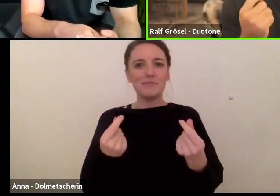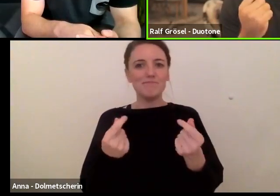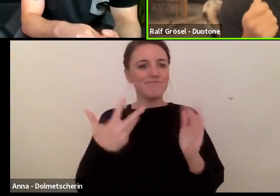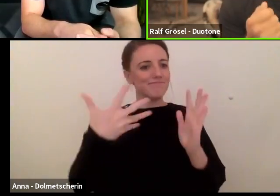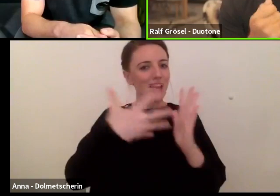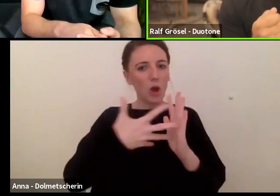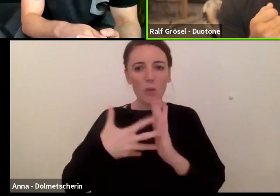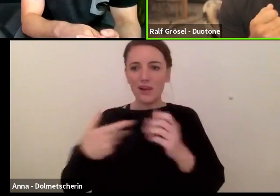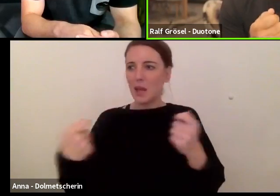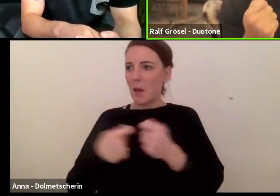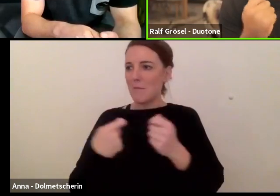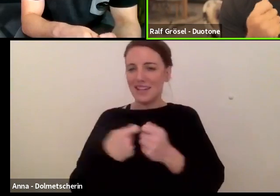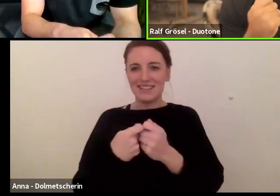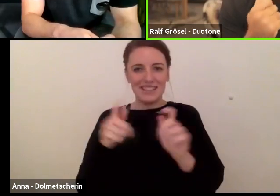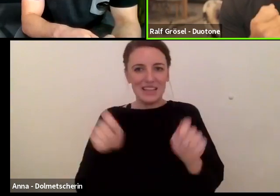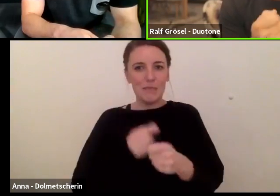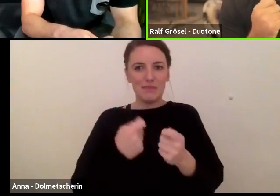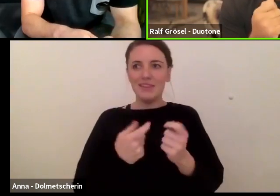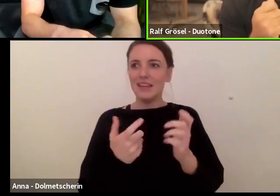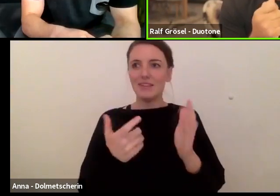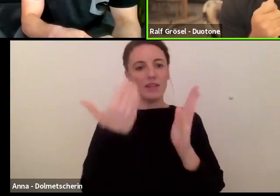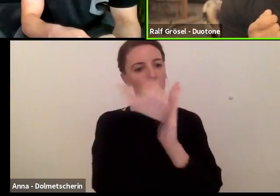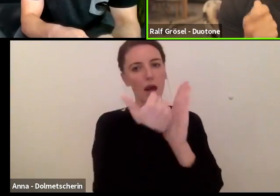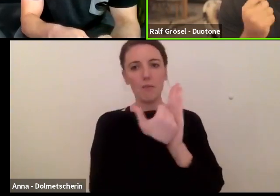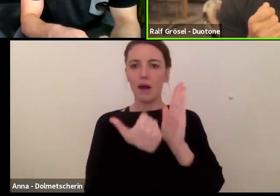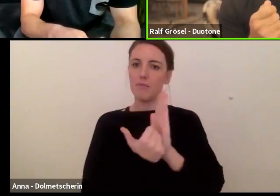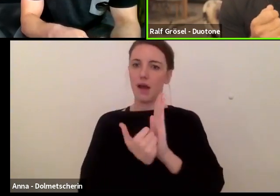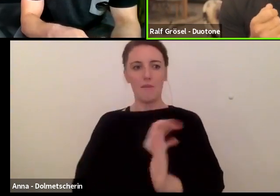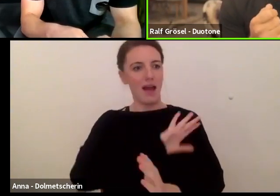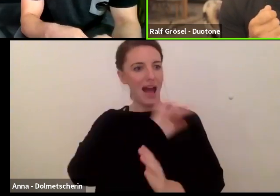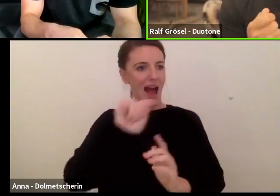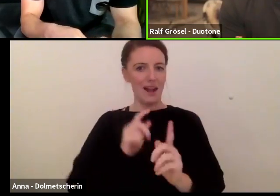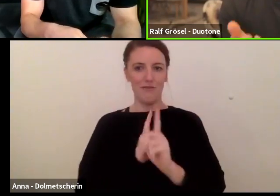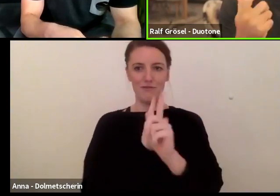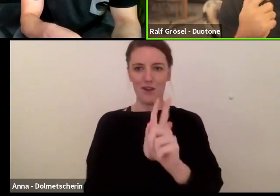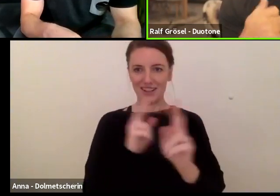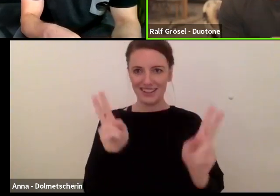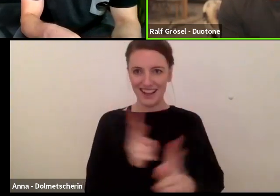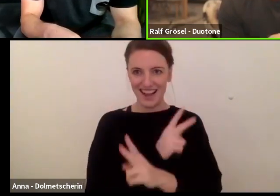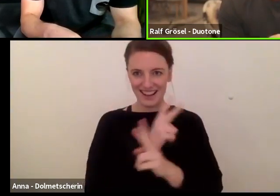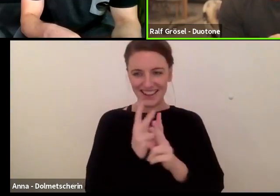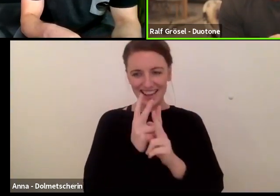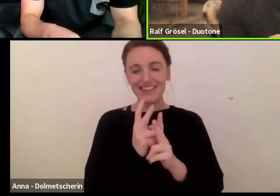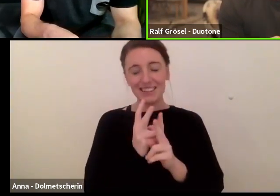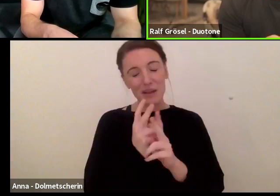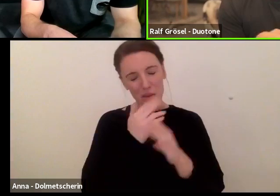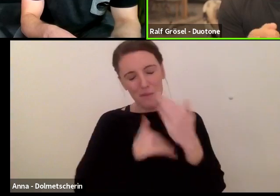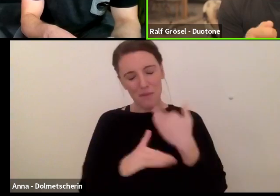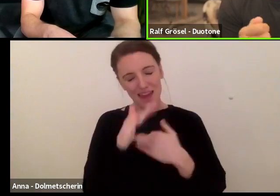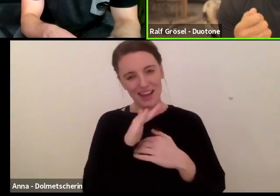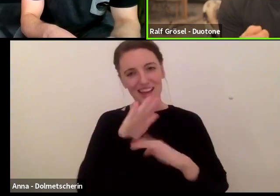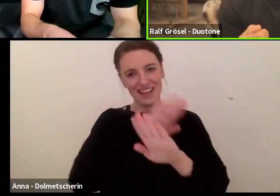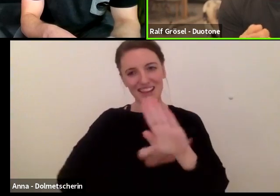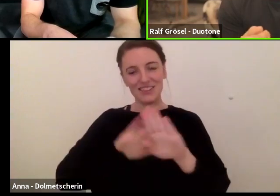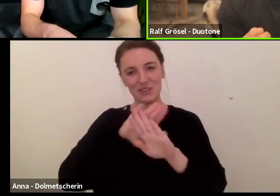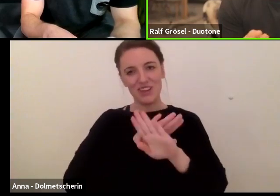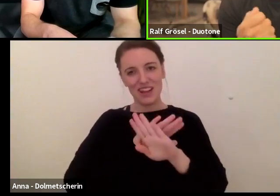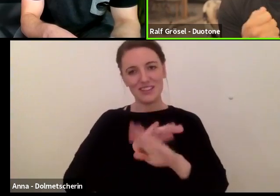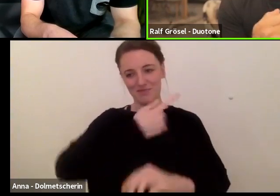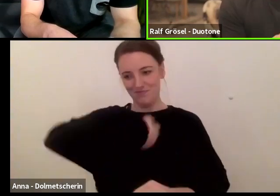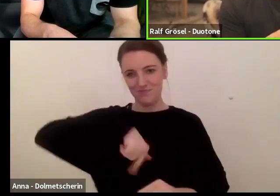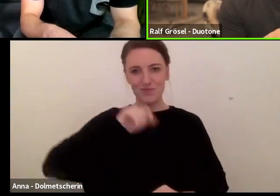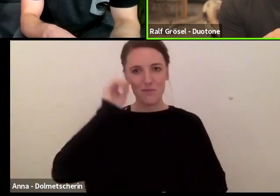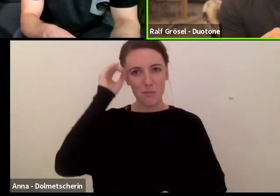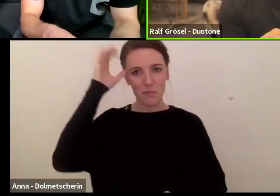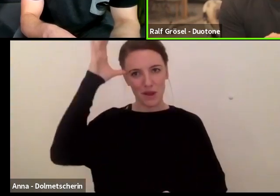aber es ist von den Parametern her dann doch wieder so komplex, dass wir letztendlich sagen, wir verlassen uns auf unsere Erfahrung und